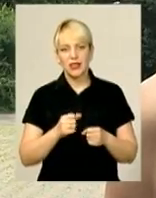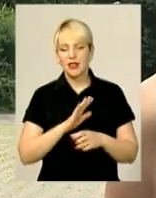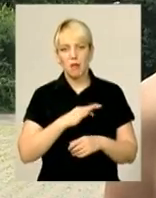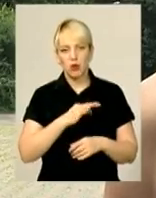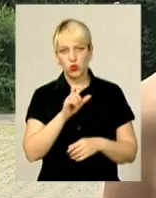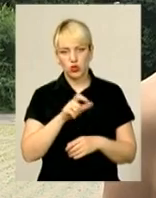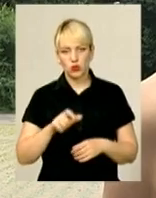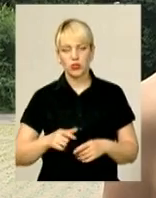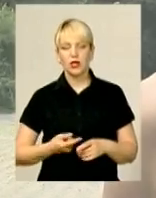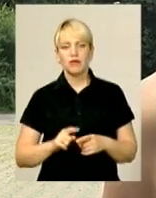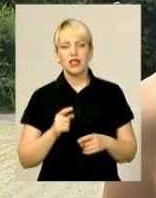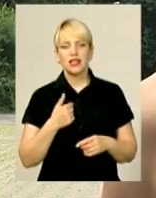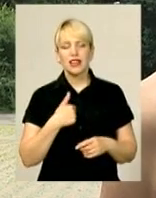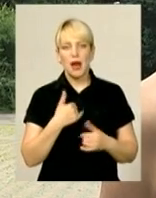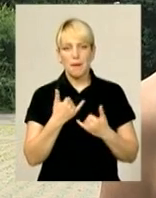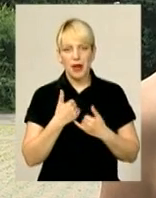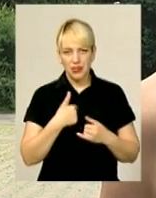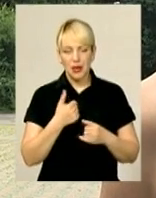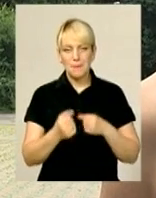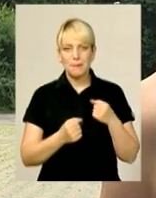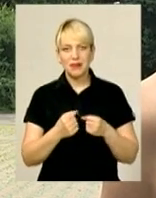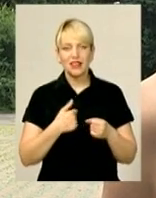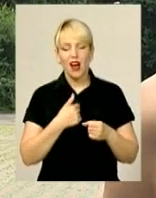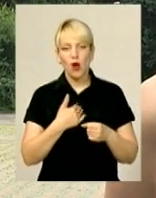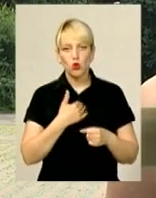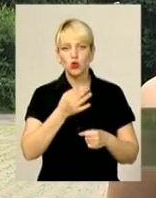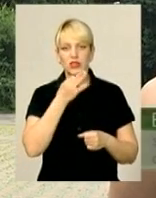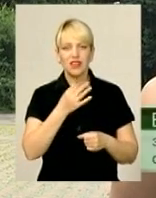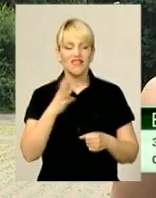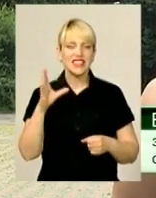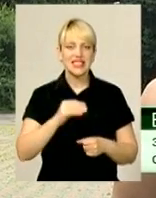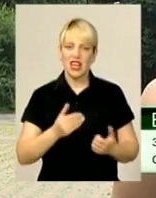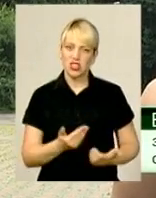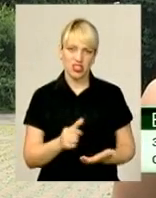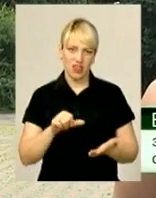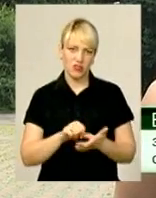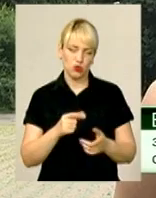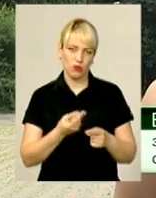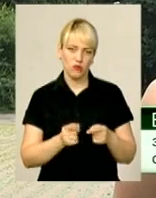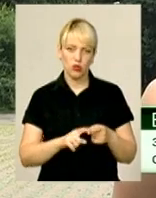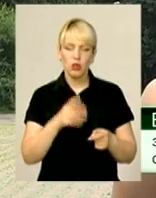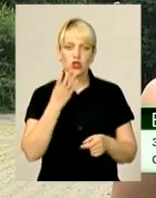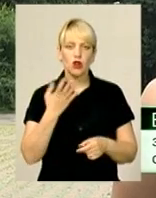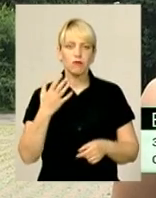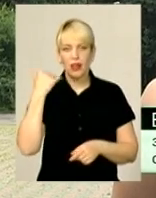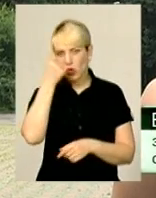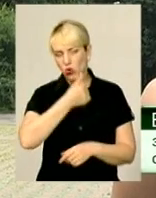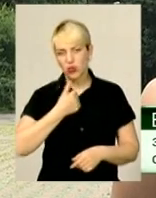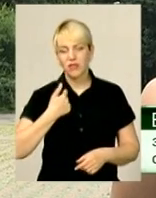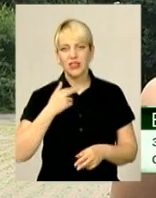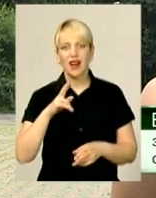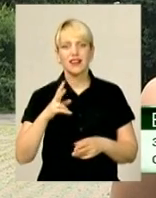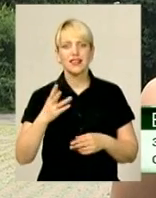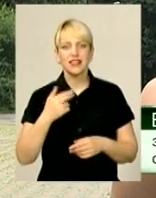біг, я хочу сказати, що все життя я виступаю. В цьому році, через місяць буде 45 років, як я виступав на